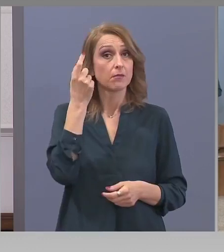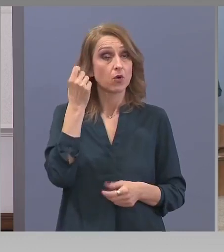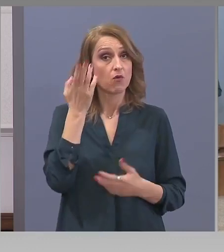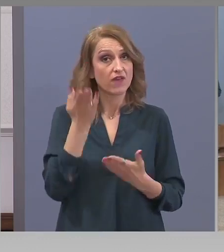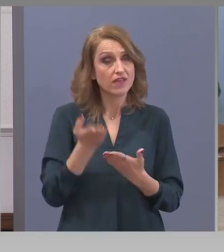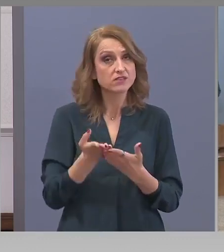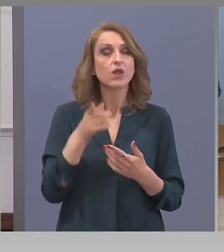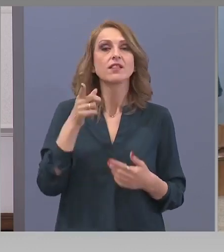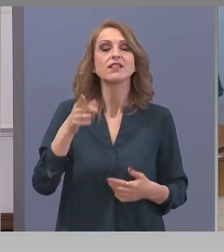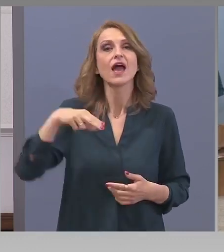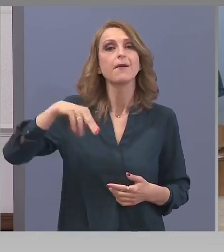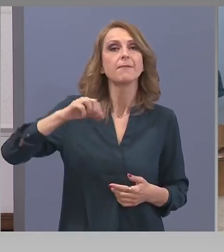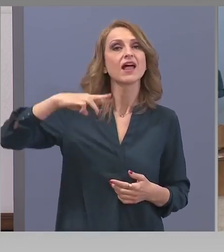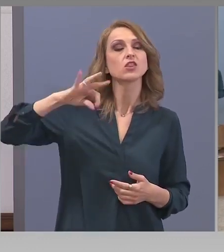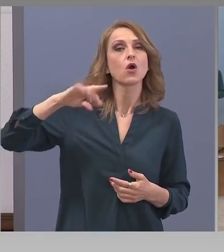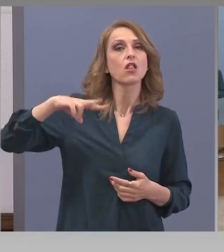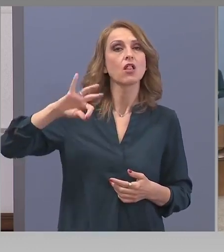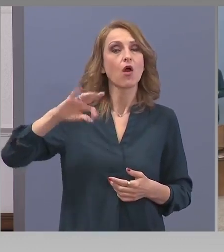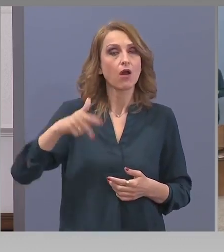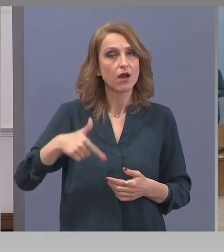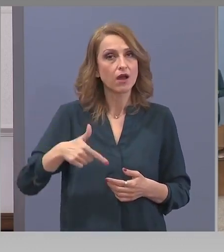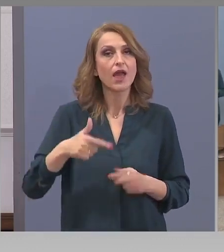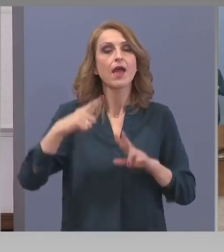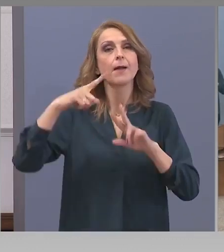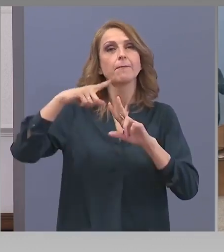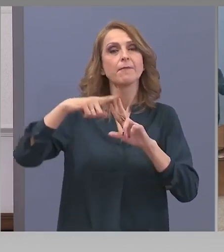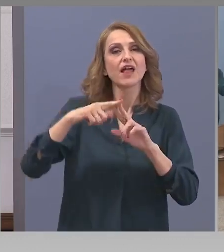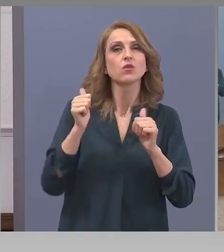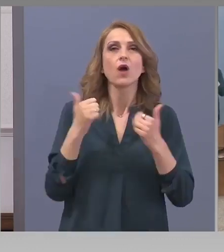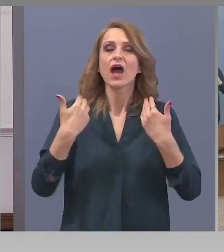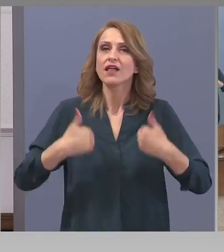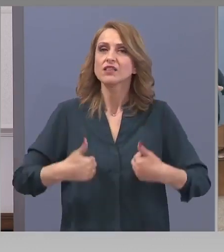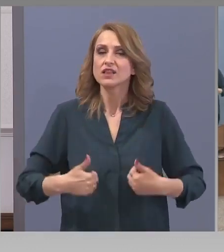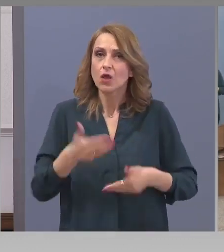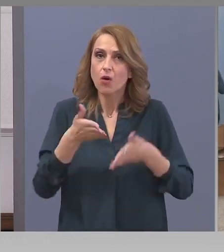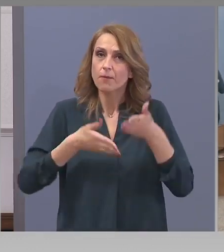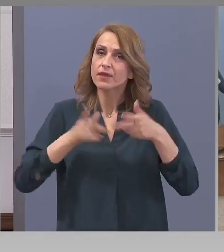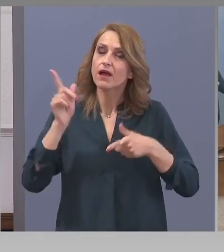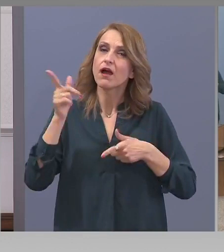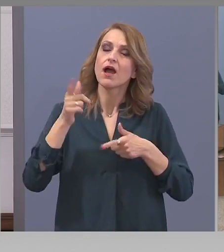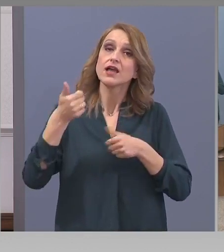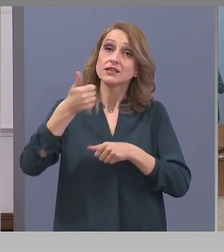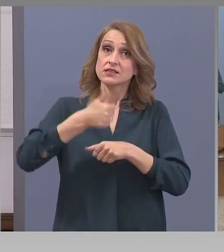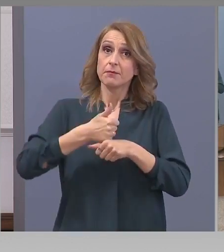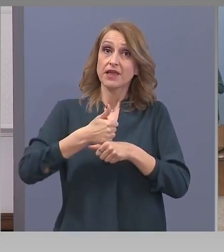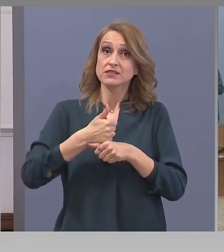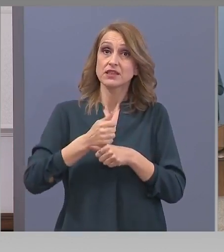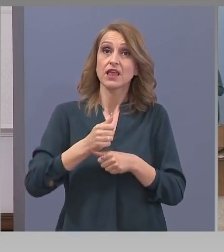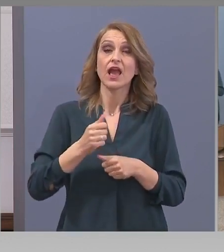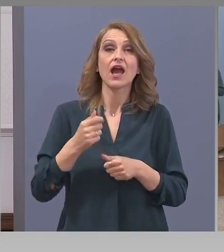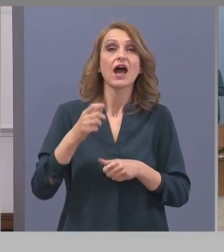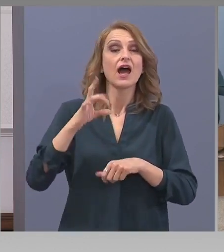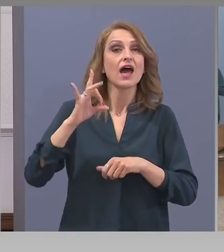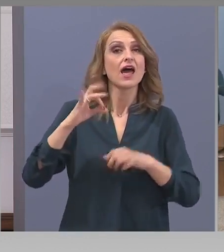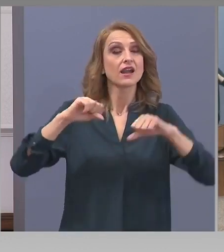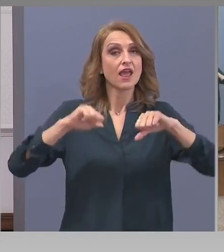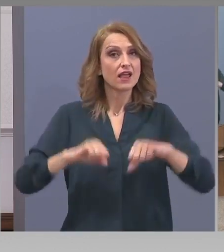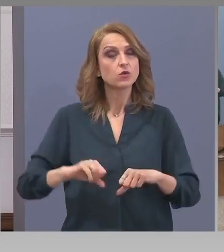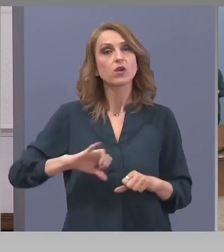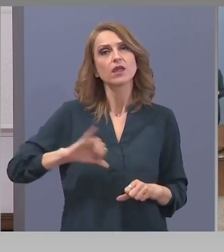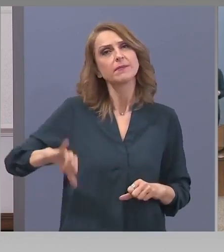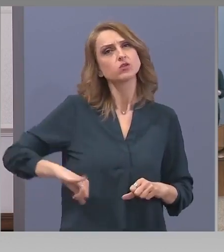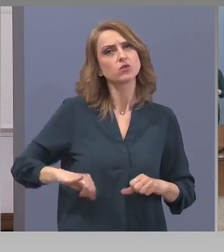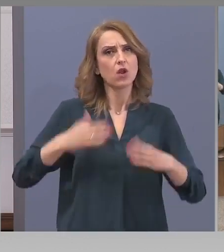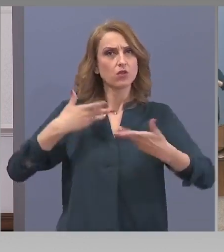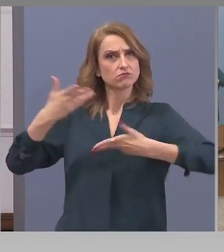Тя е патолог. Катедра паталнатомия, Медицинския университет Плевен. Заместник-ректор по европейска интеграция и международно